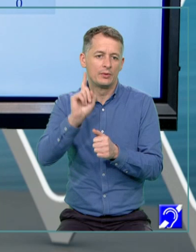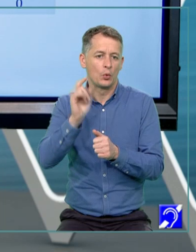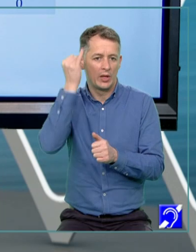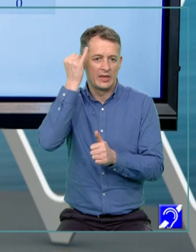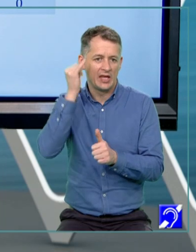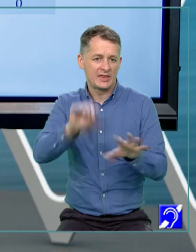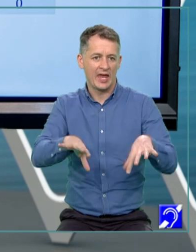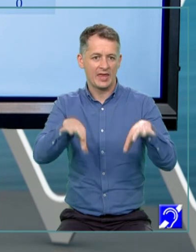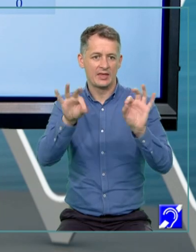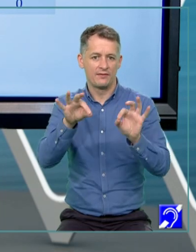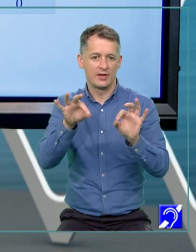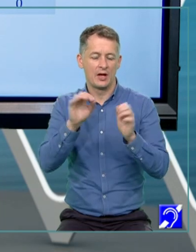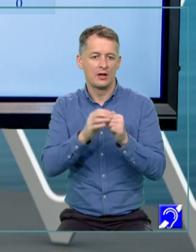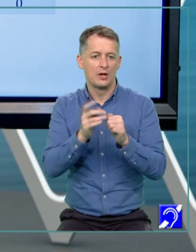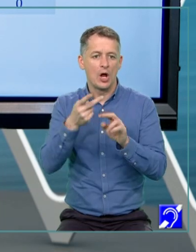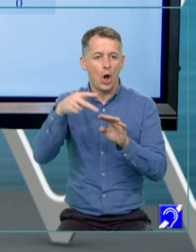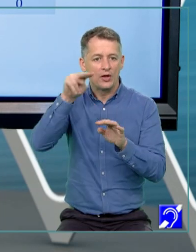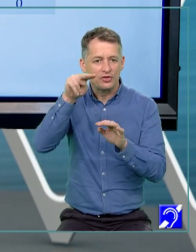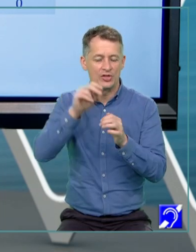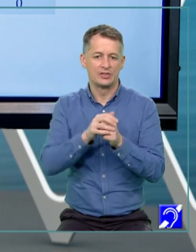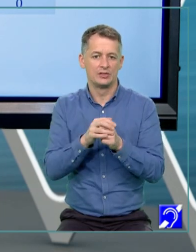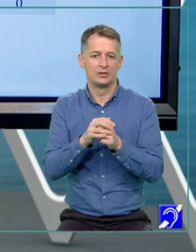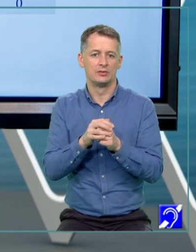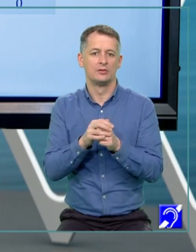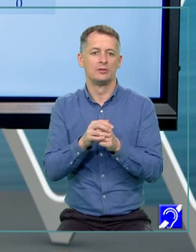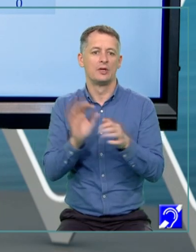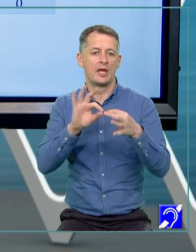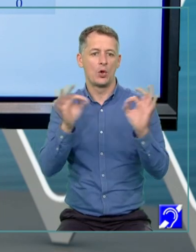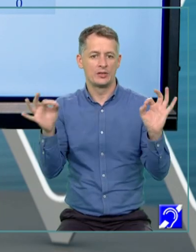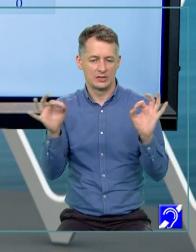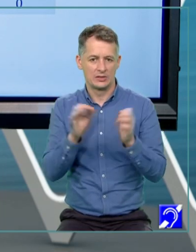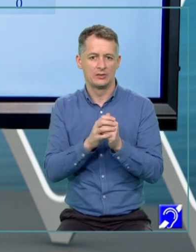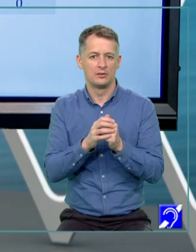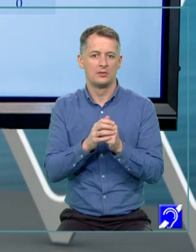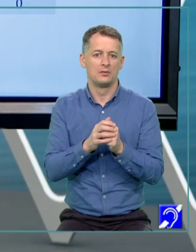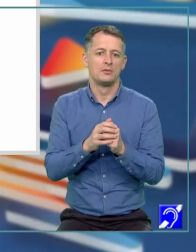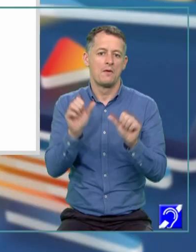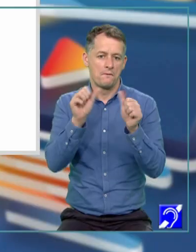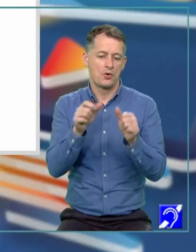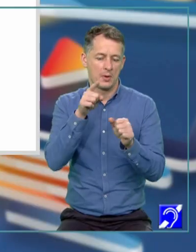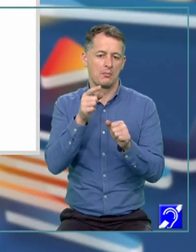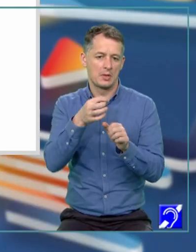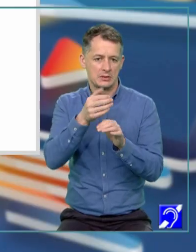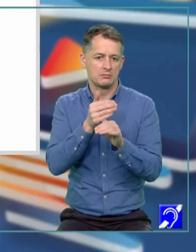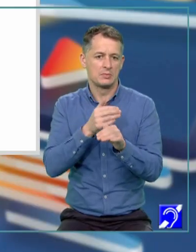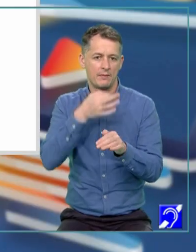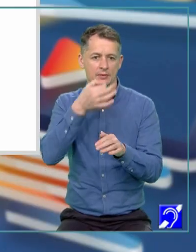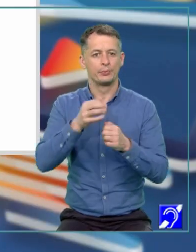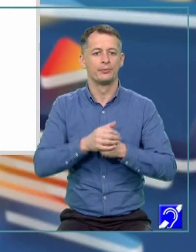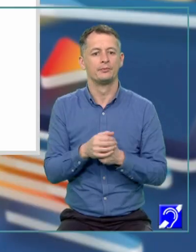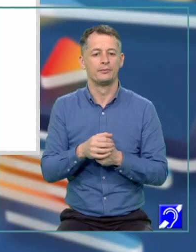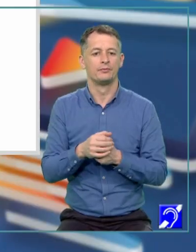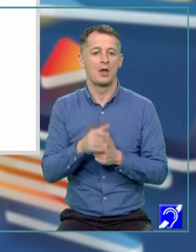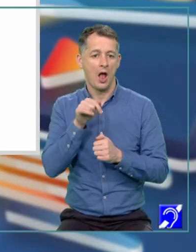de a identifica coeficienții unei ecuații de forma AX pătrat plus BX plus C egal cu 0. În primă fază avem